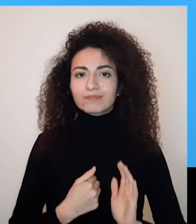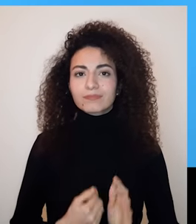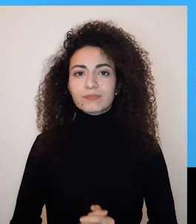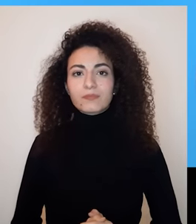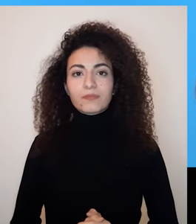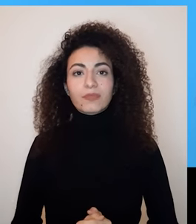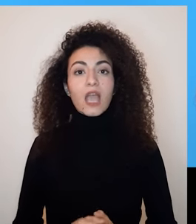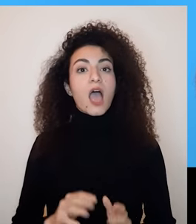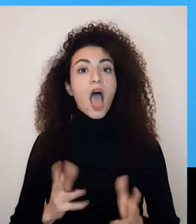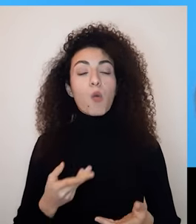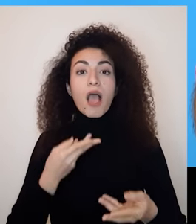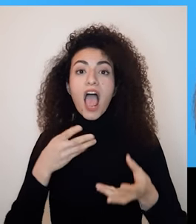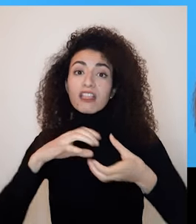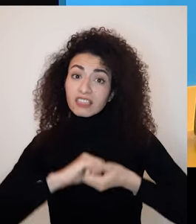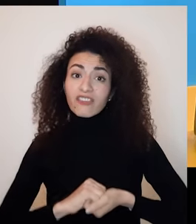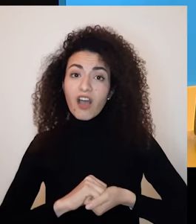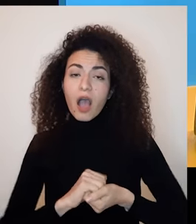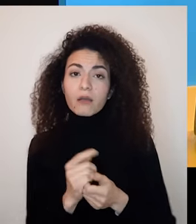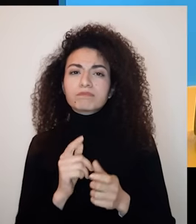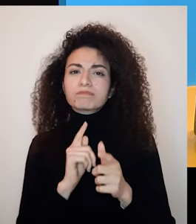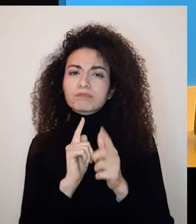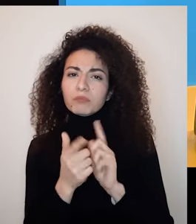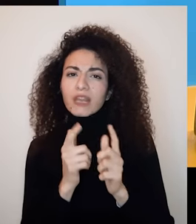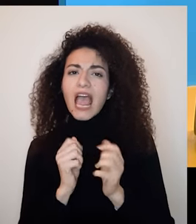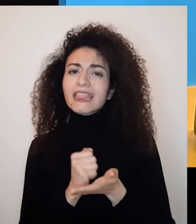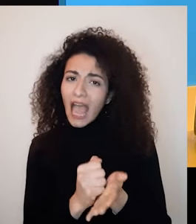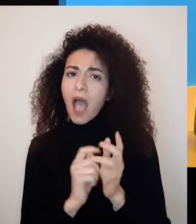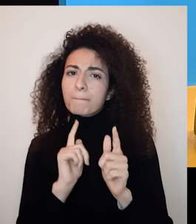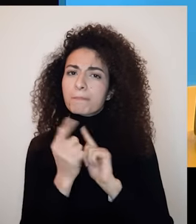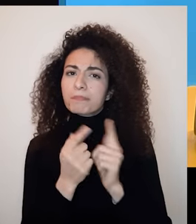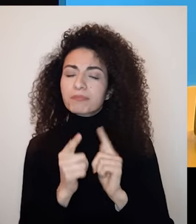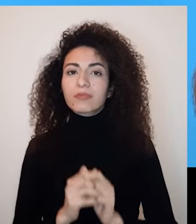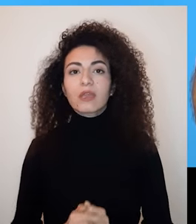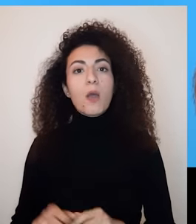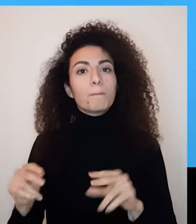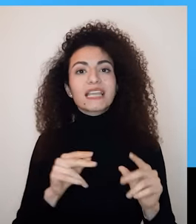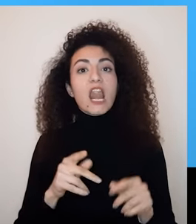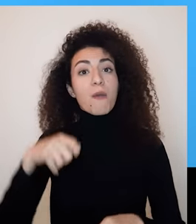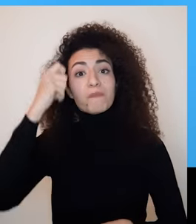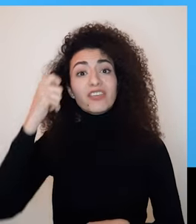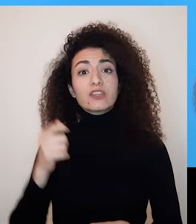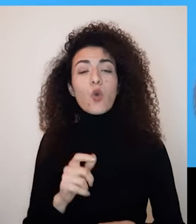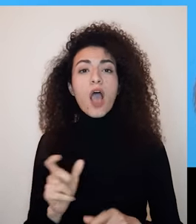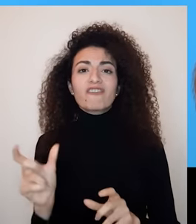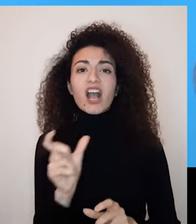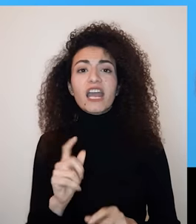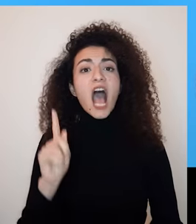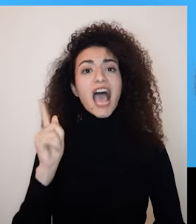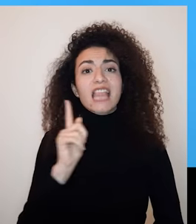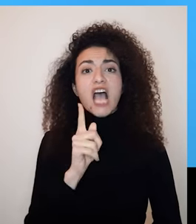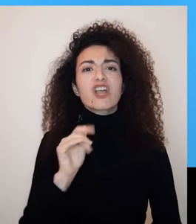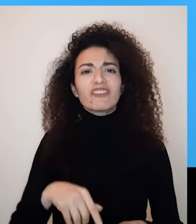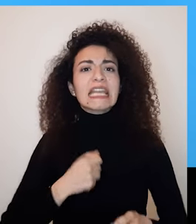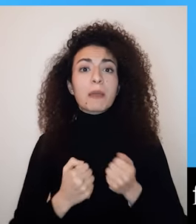لهالصديق أن يكون بجنبي ويدعمني بناء اتفاقية دعم متنبيداً مثلاً الاقتراح على صديق أو صديقة أن